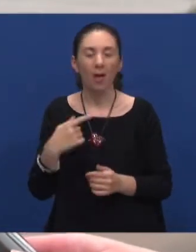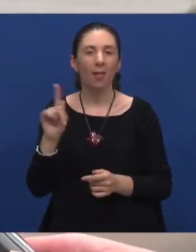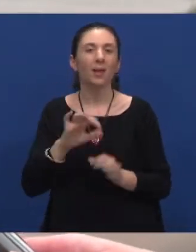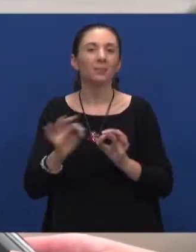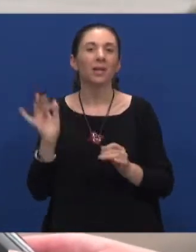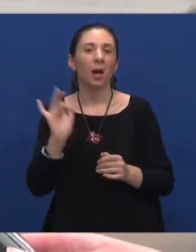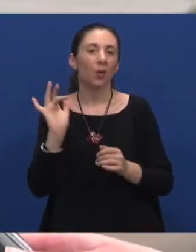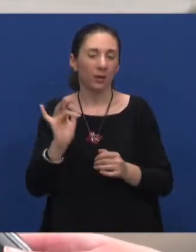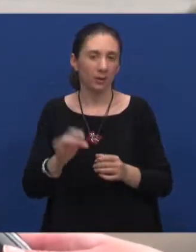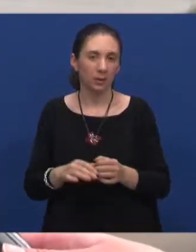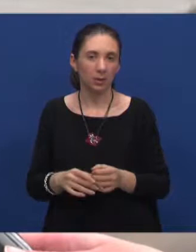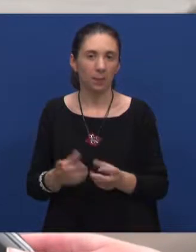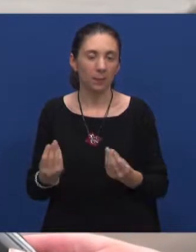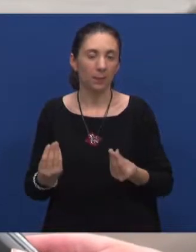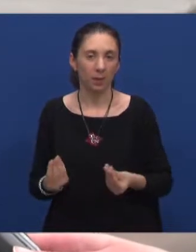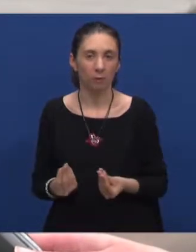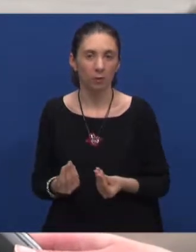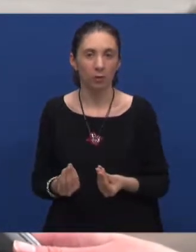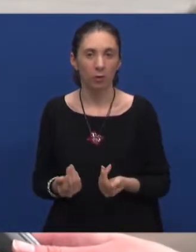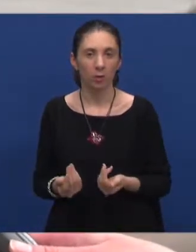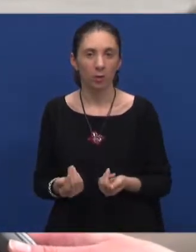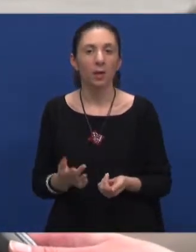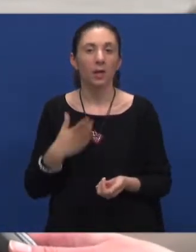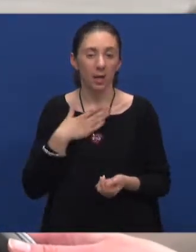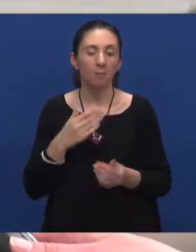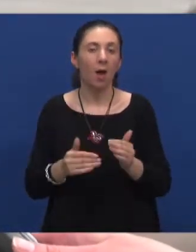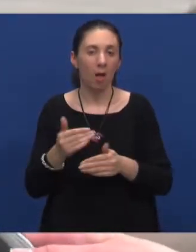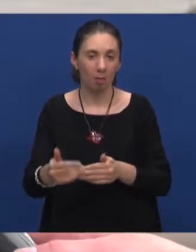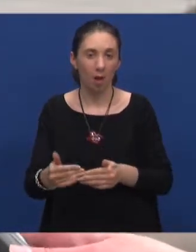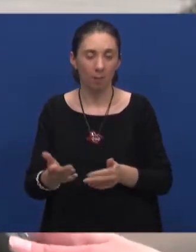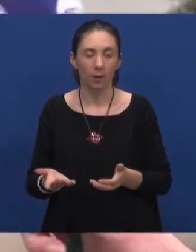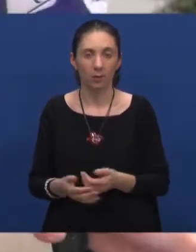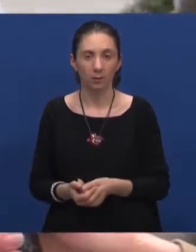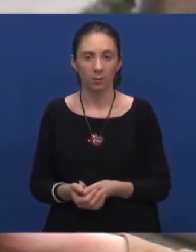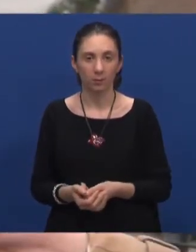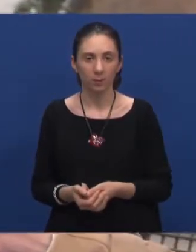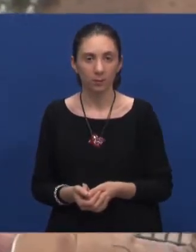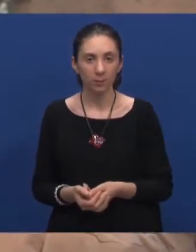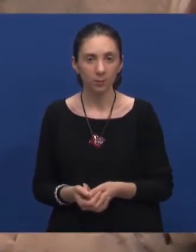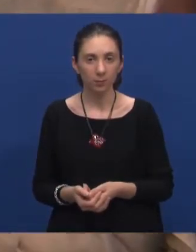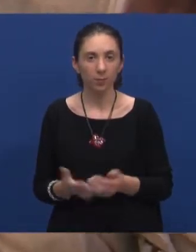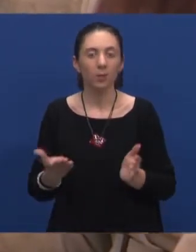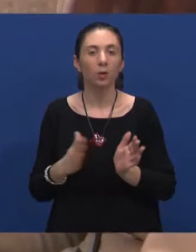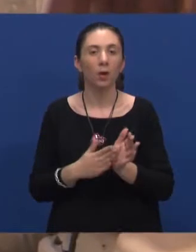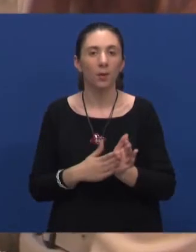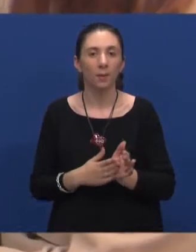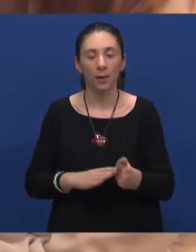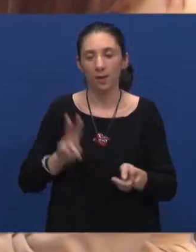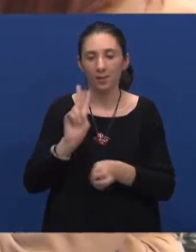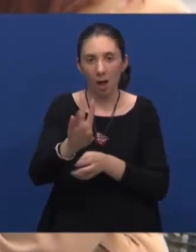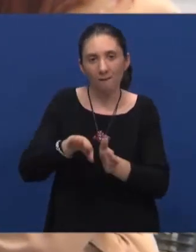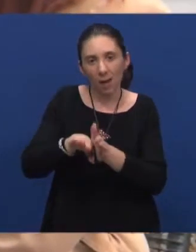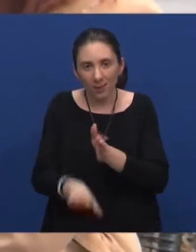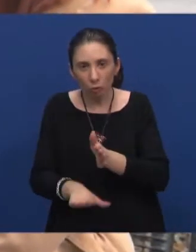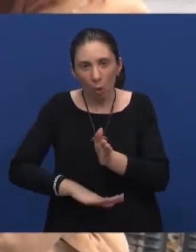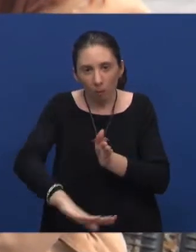kritiziram previše, ima i napredska u svakom slučaju, kao, na primjer, niskopodni tramve i